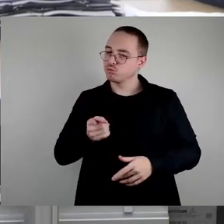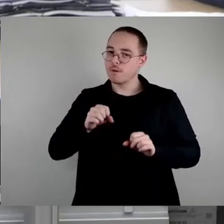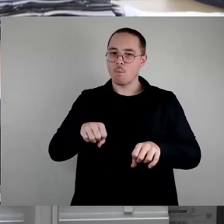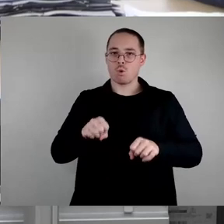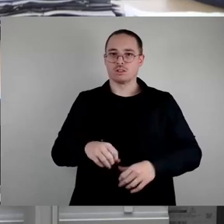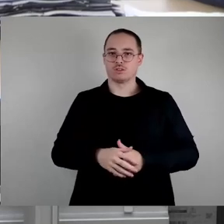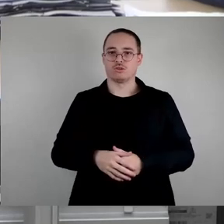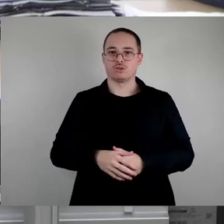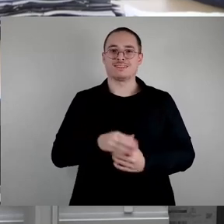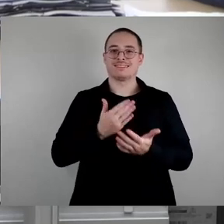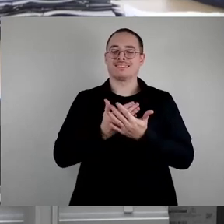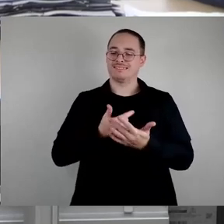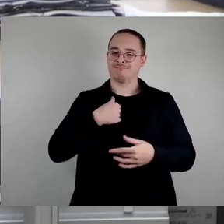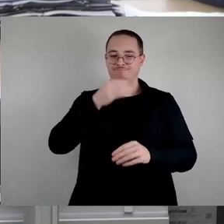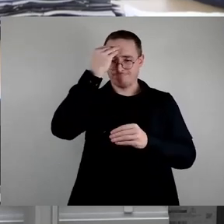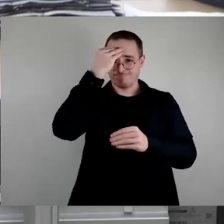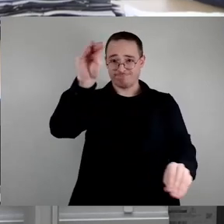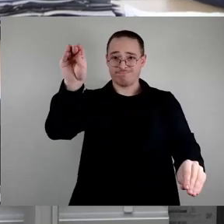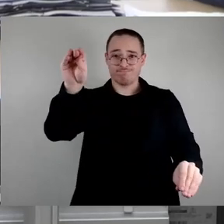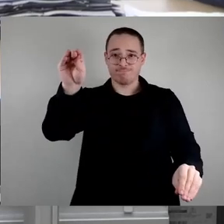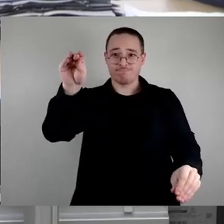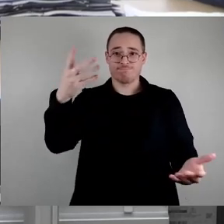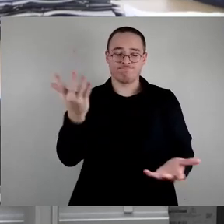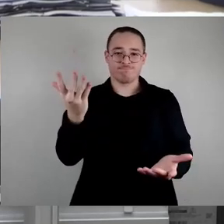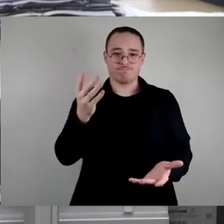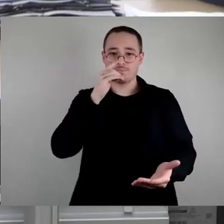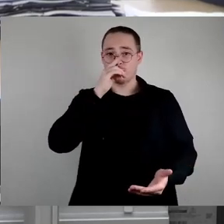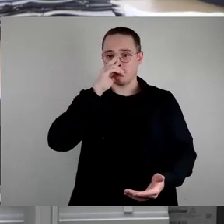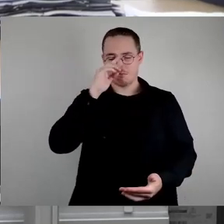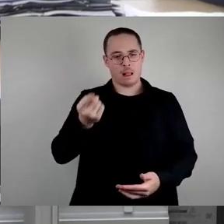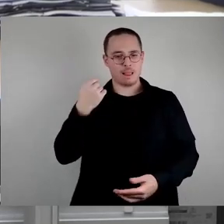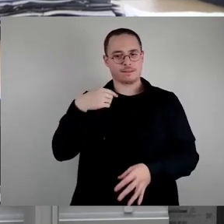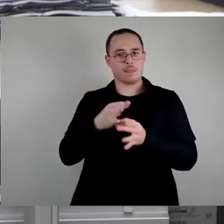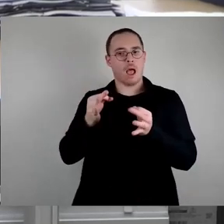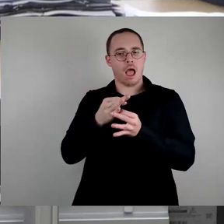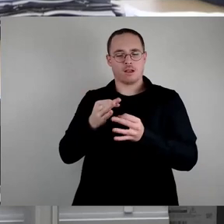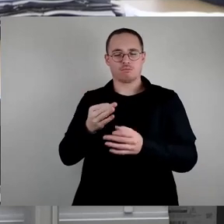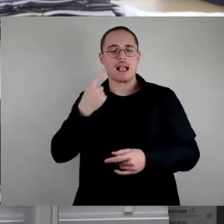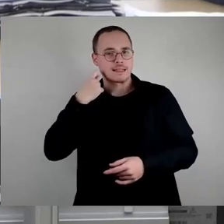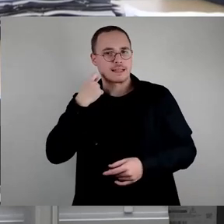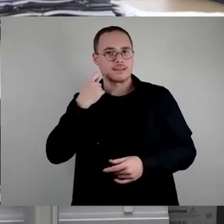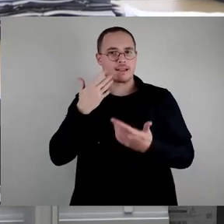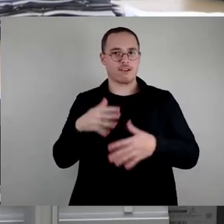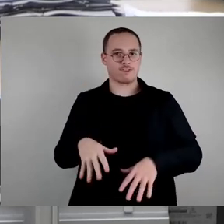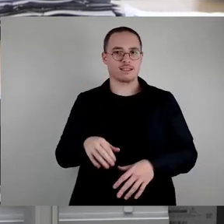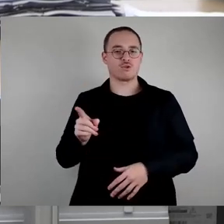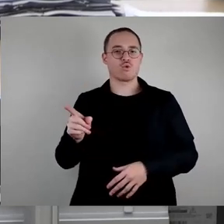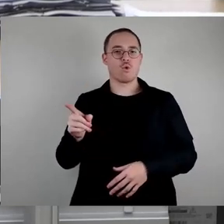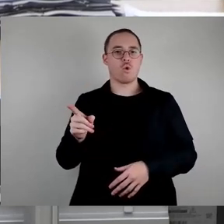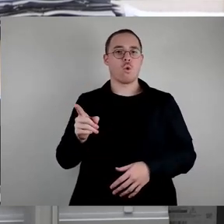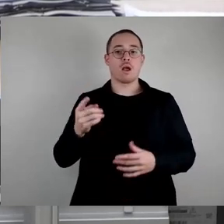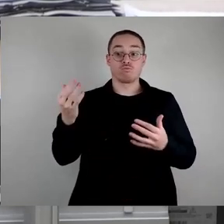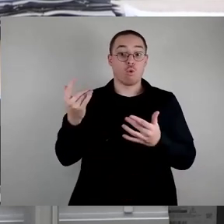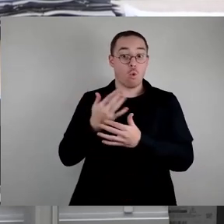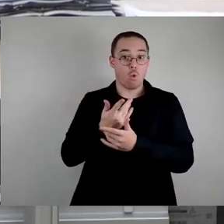gut ist, dass gerade jetzt in den letzten Tagen oder gestern das grün geführte Sächsische Ministerium